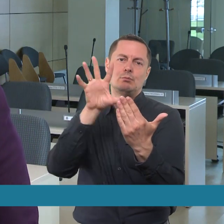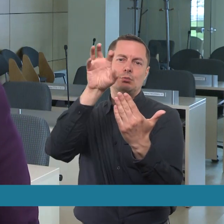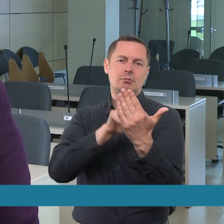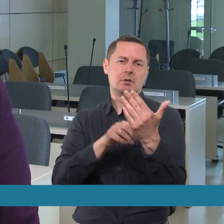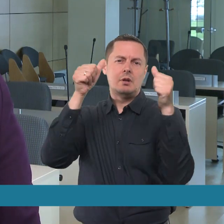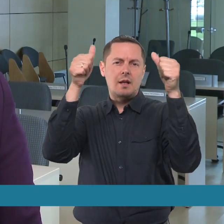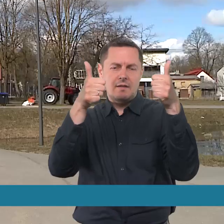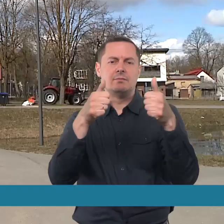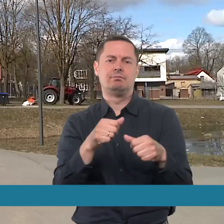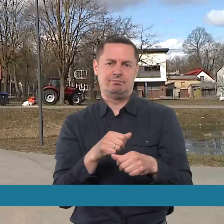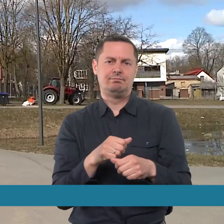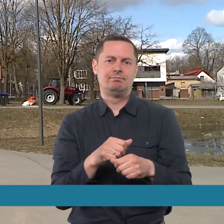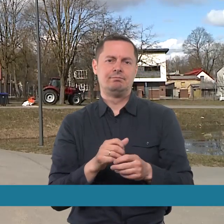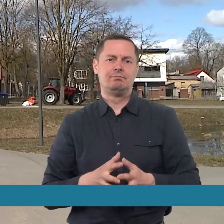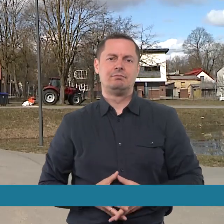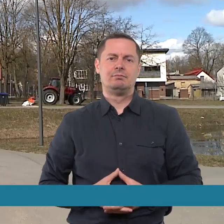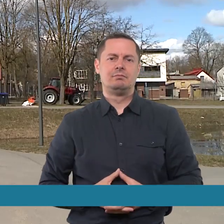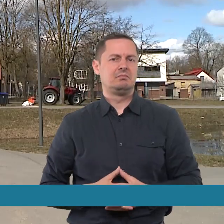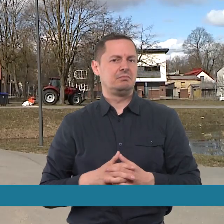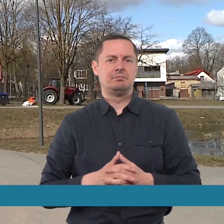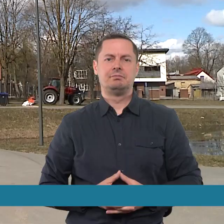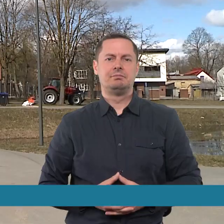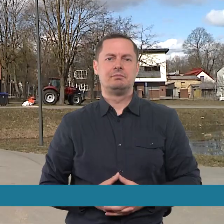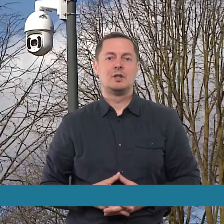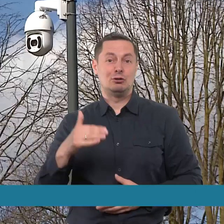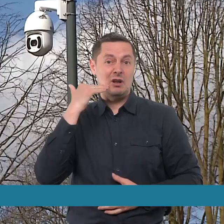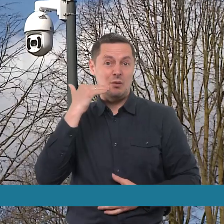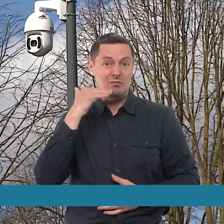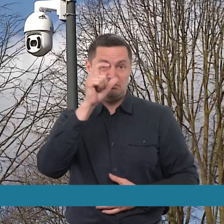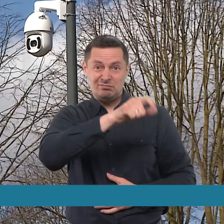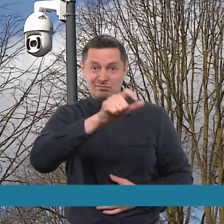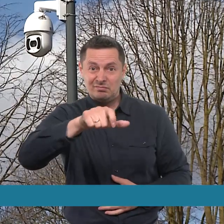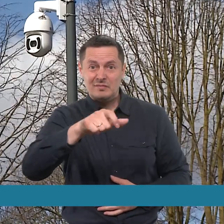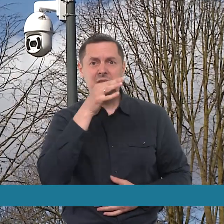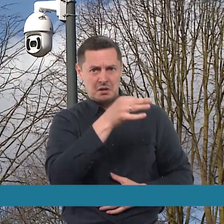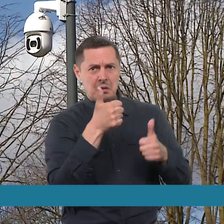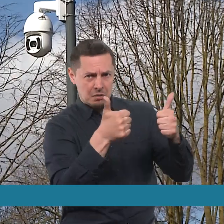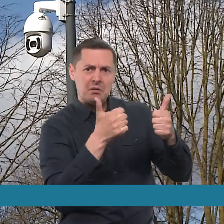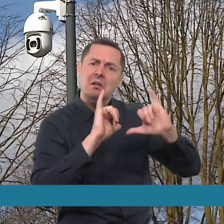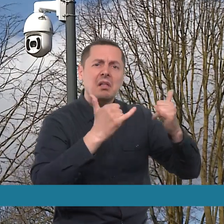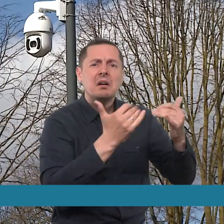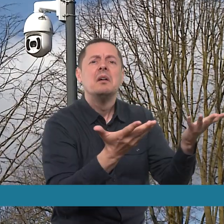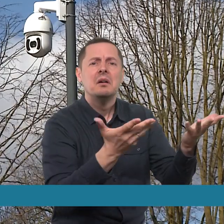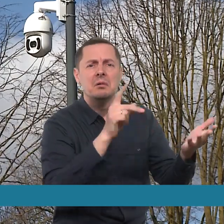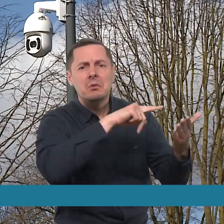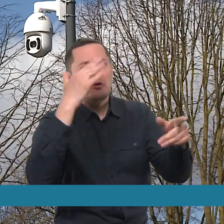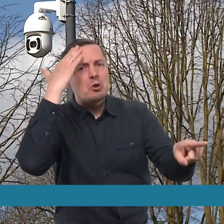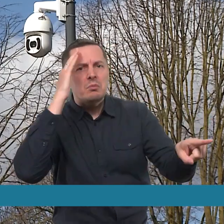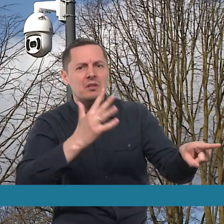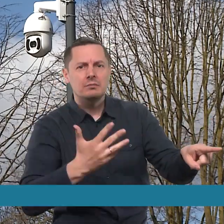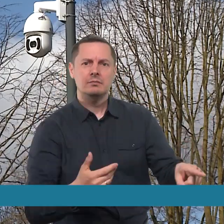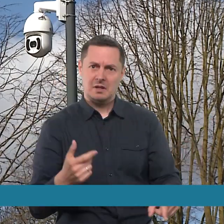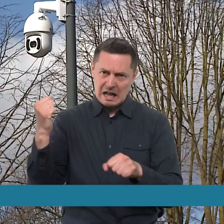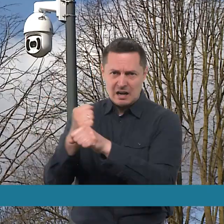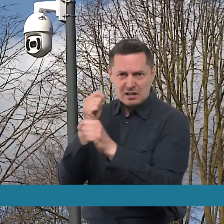tinkamos, protokolai surašyti. Nuo tuo tarpu pati šiūlėčiai vaizdo stebėjimo kamerų plėtra vertina itin palankiai. Reikia